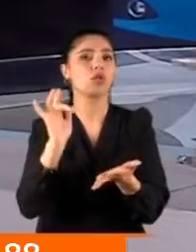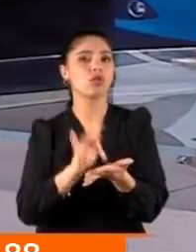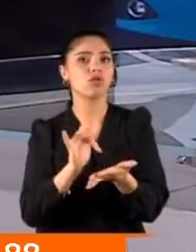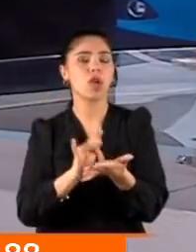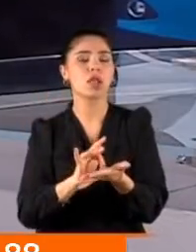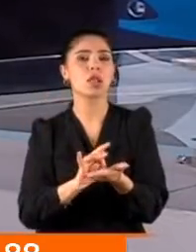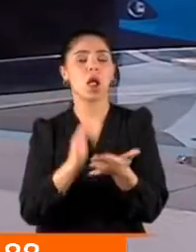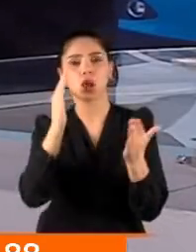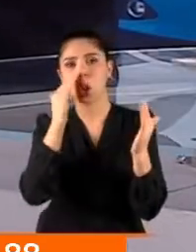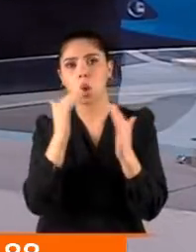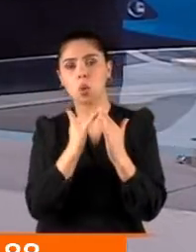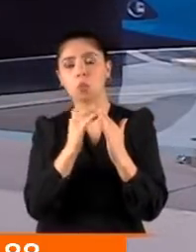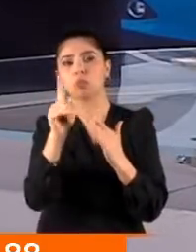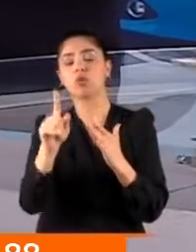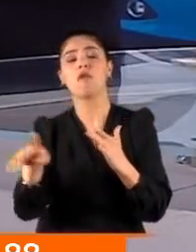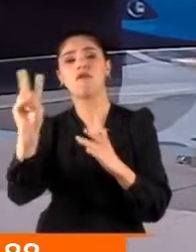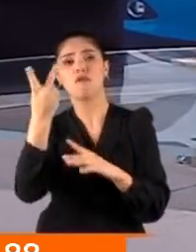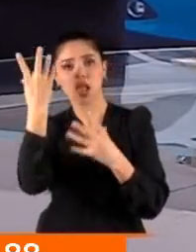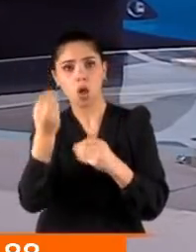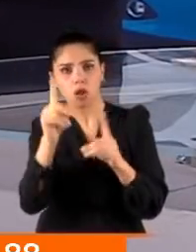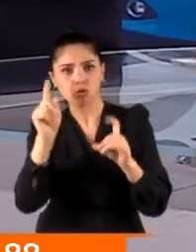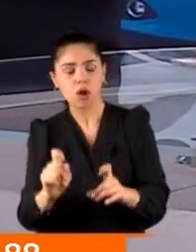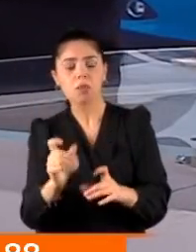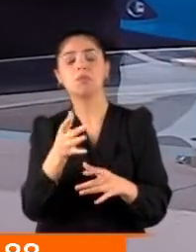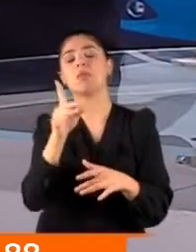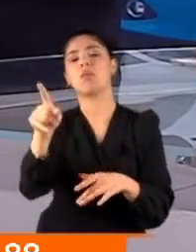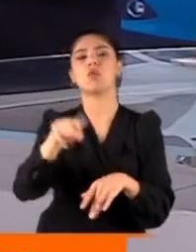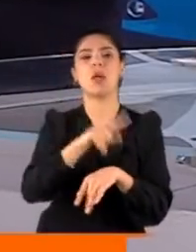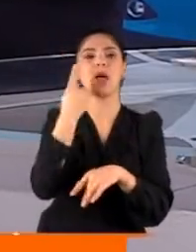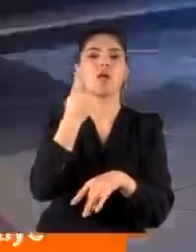caydırıcı olacak mı derseniz onu da elbette zaman gösterecek.